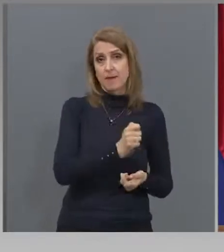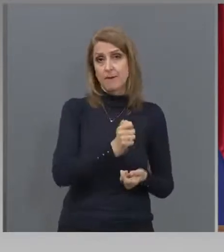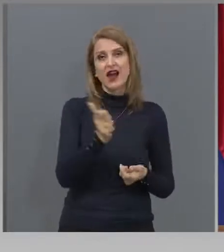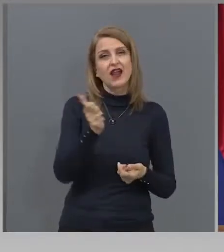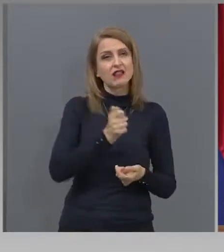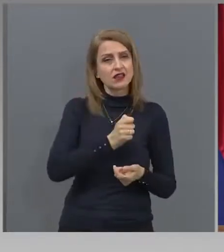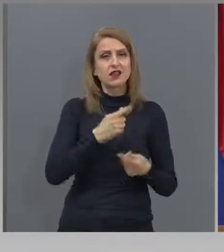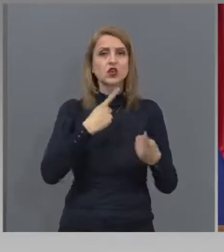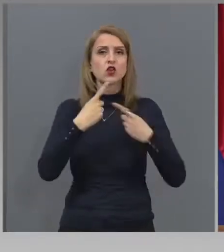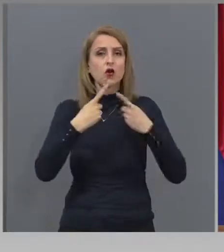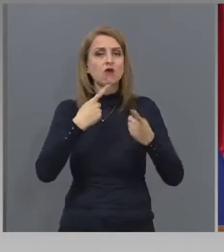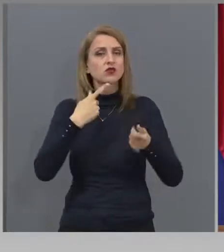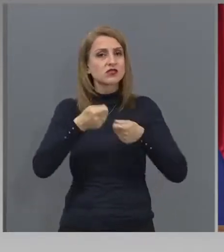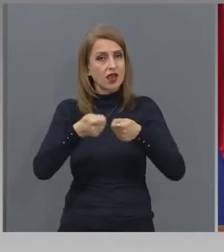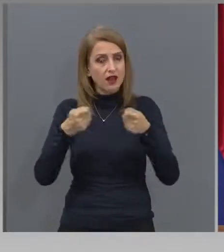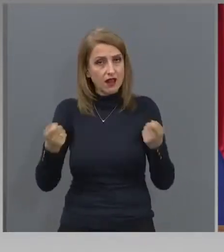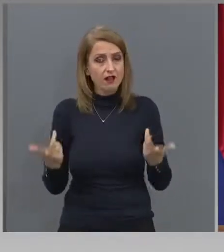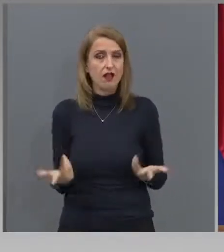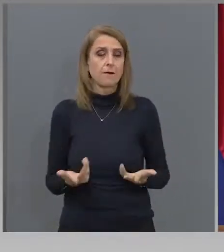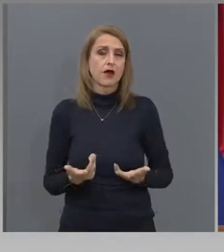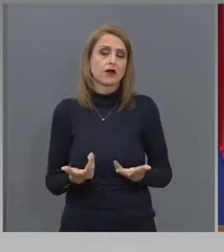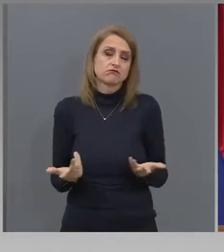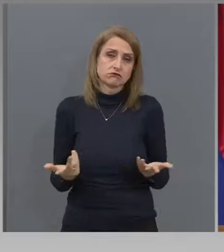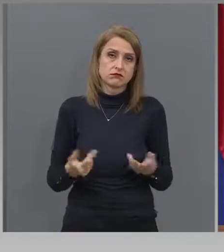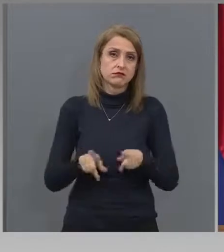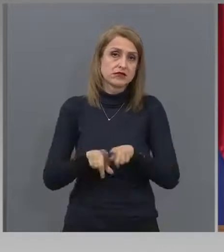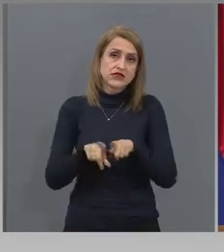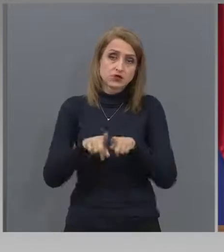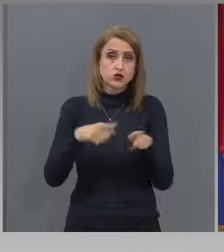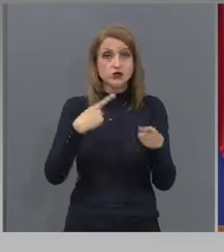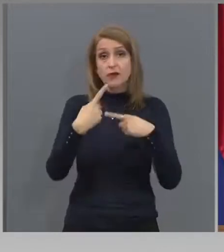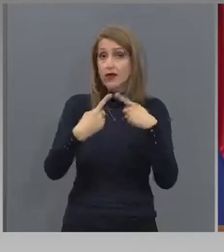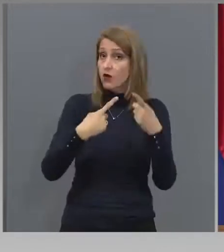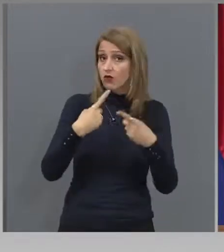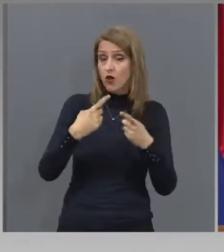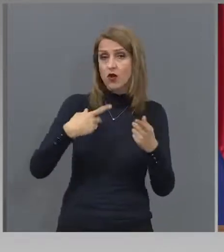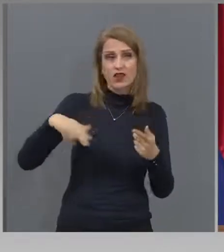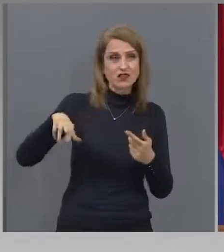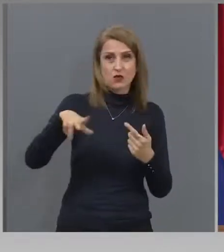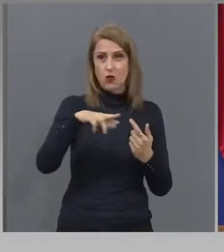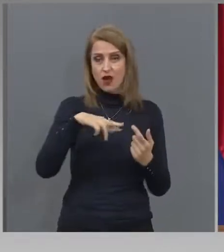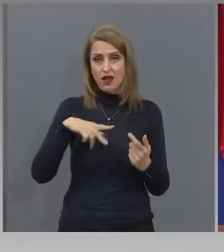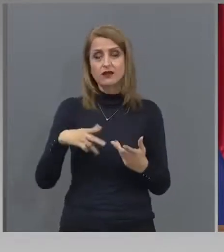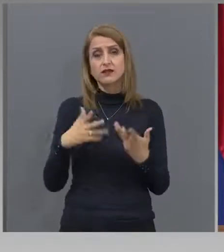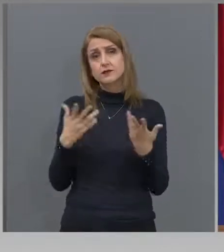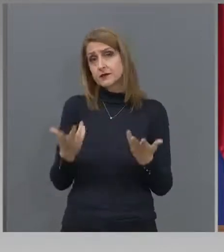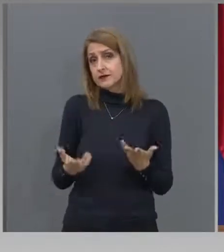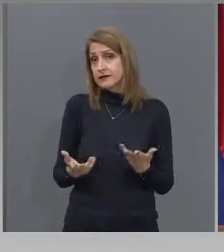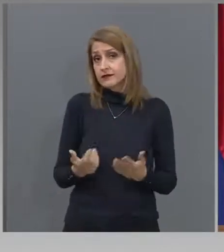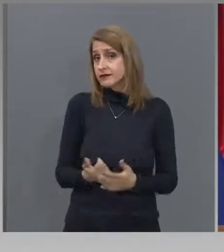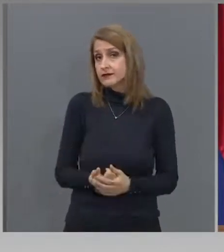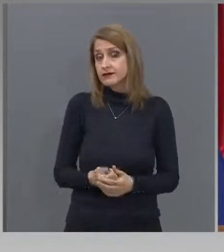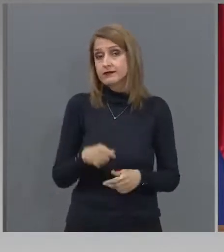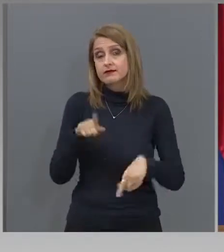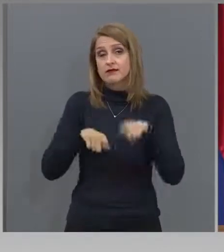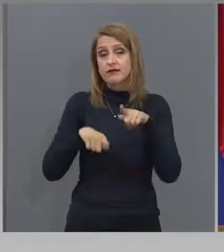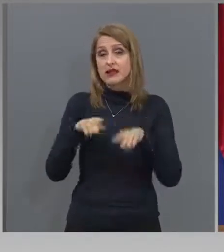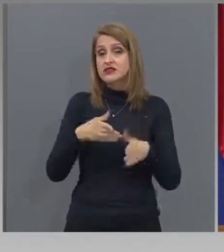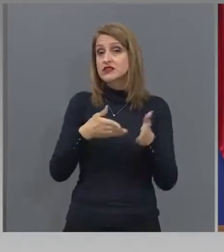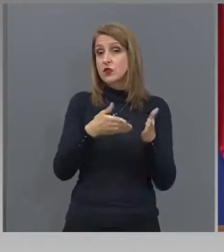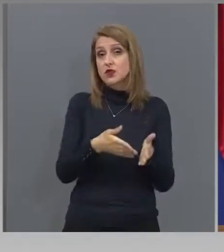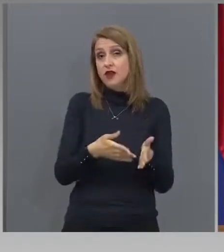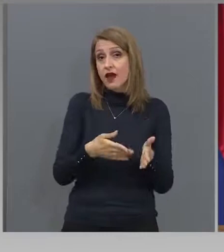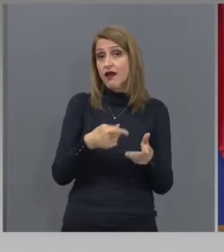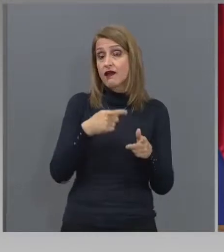реклама, също съм, говорили съм го с колегите. Така че, от тях си зависи, в момента, в който